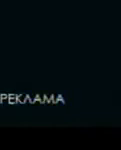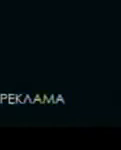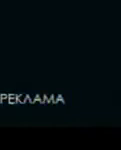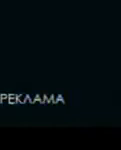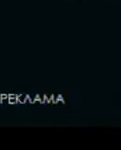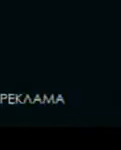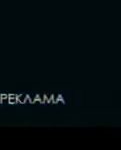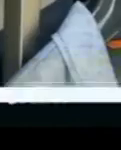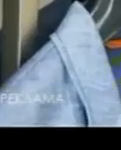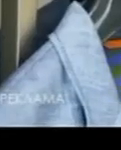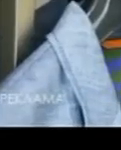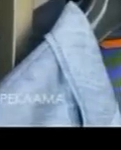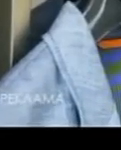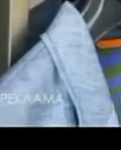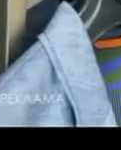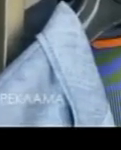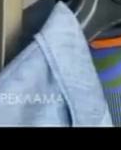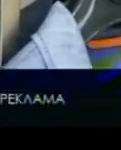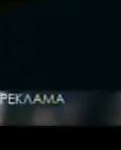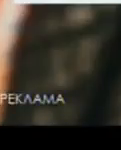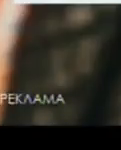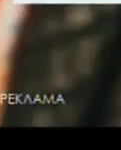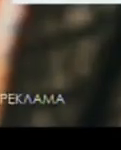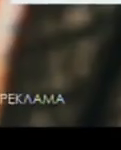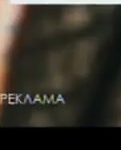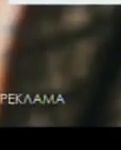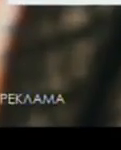Одяг ведучих від торгової марки Ролада